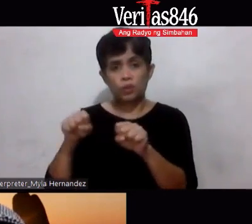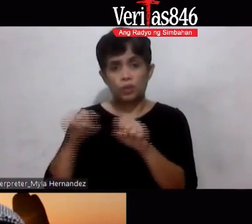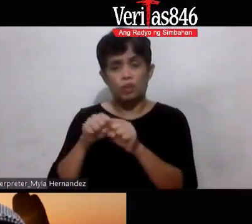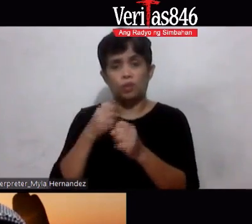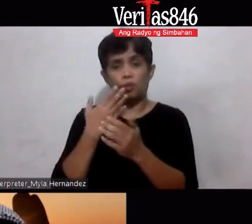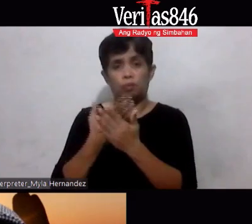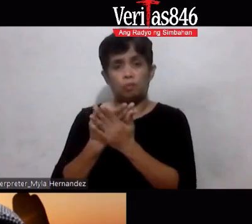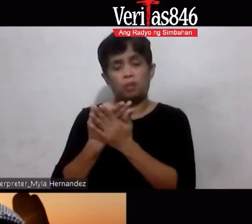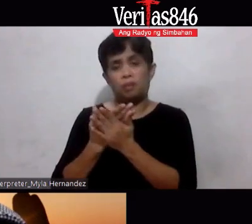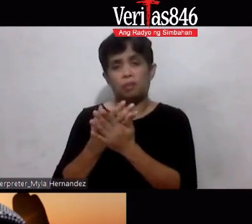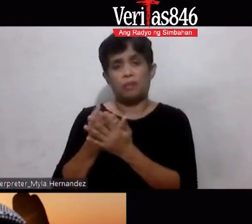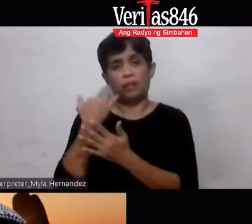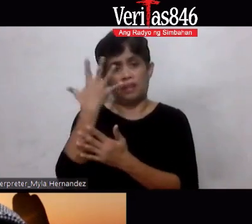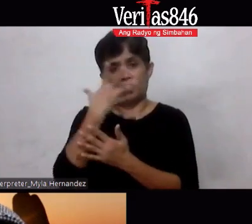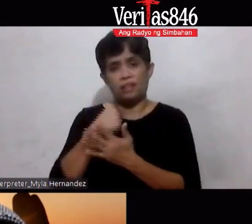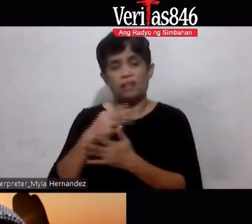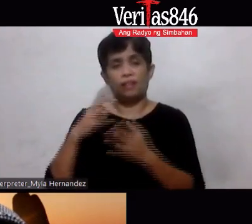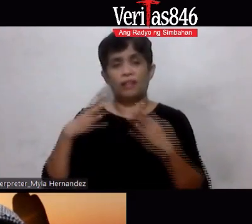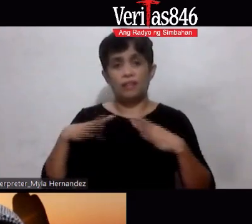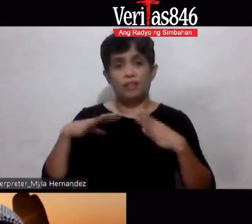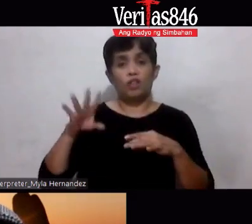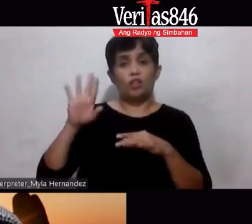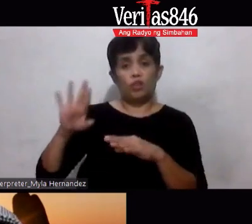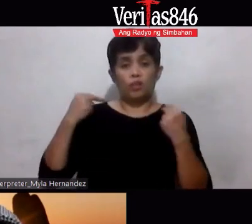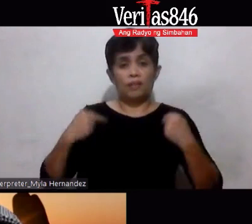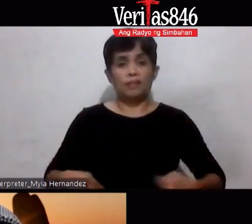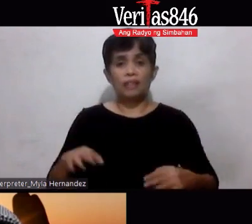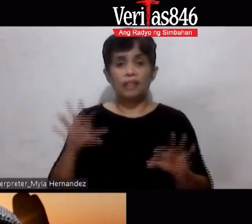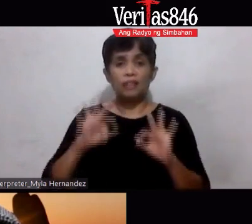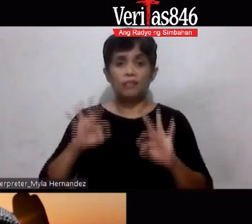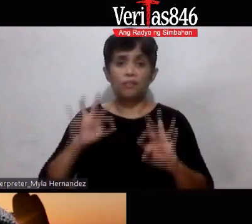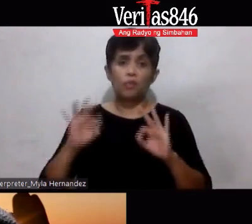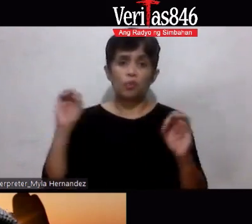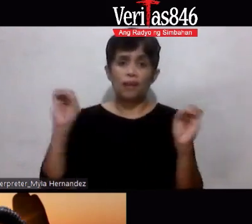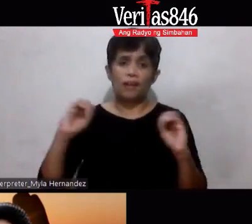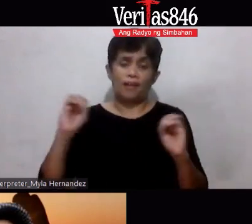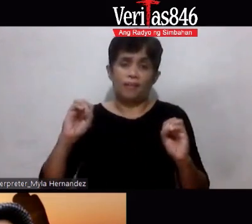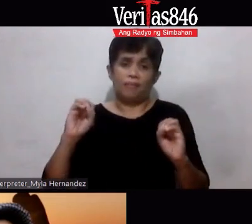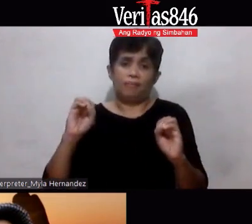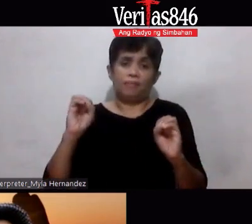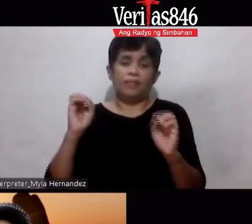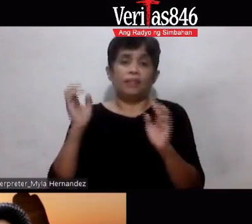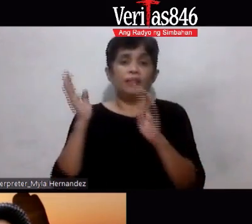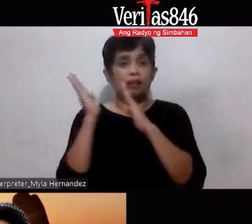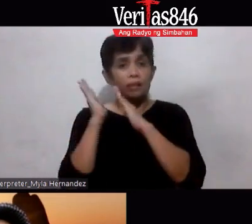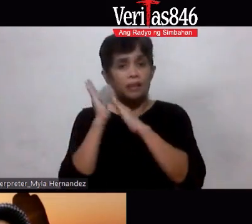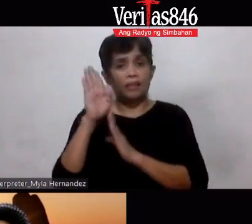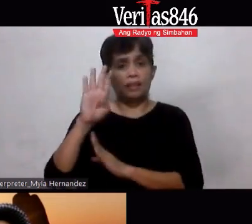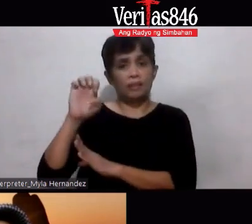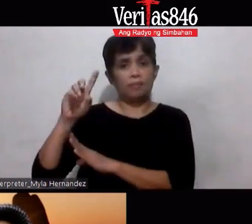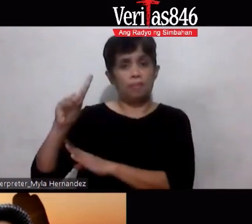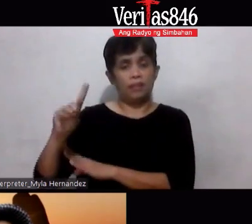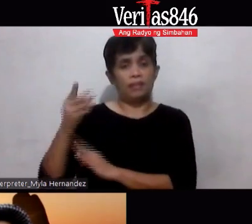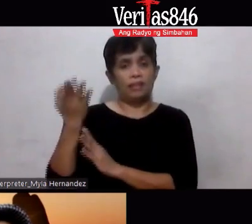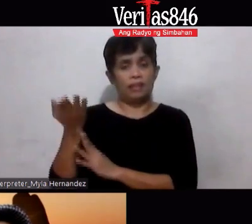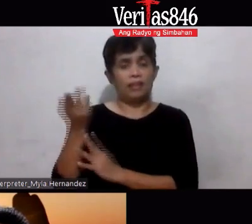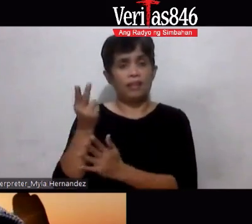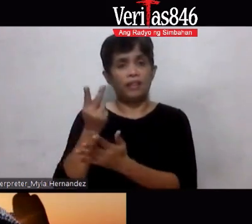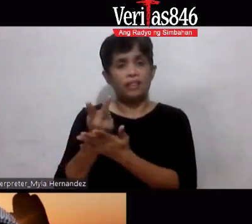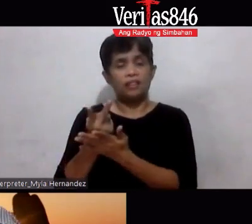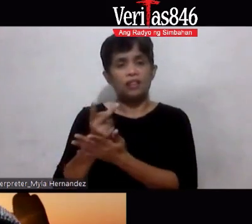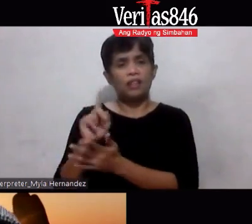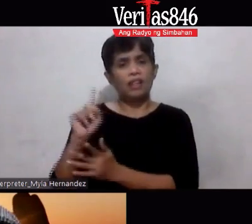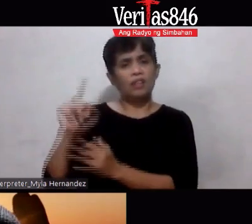mo Kung wala Nakaratay ka sa kama Okay? Wala Lahat ng Inipin mo Saan mo